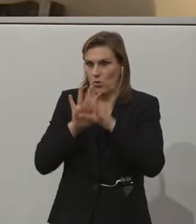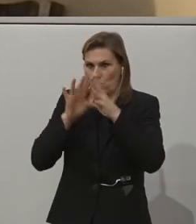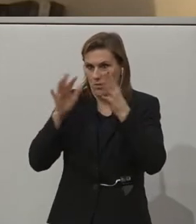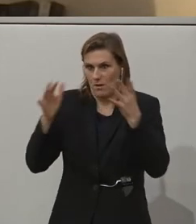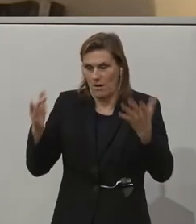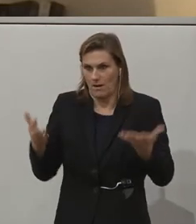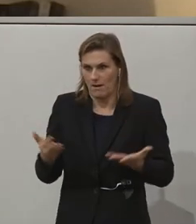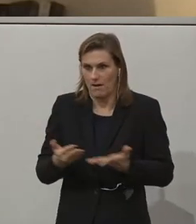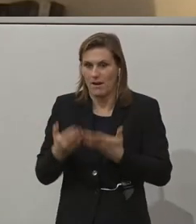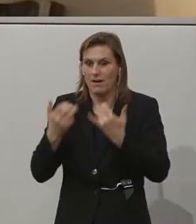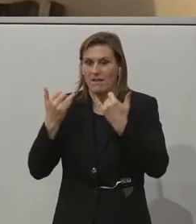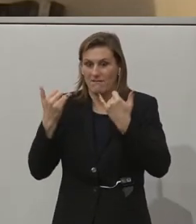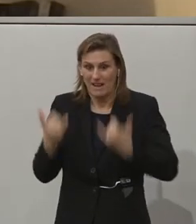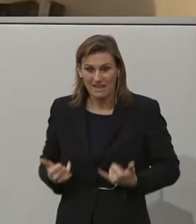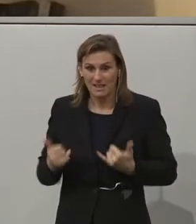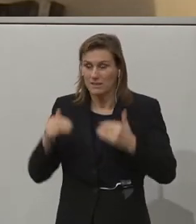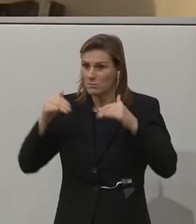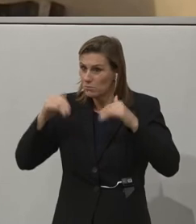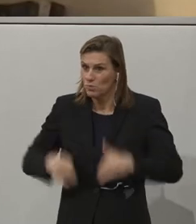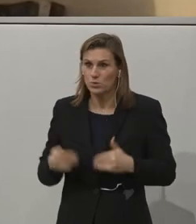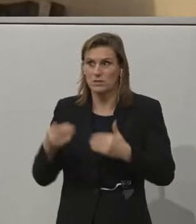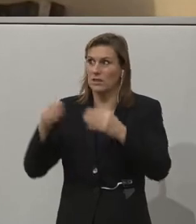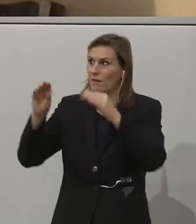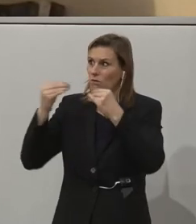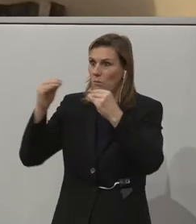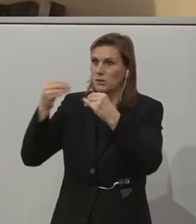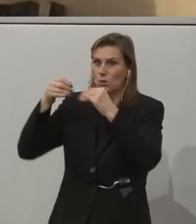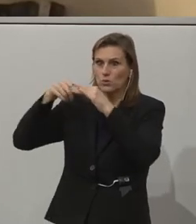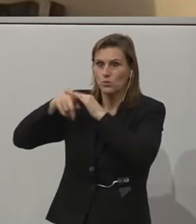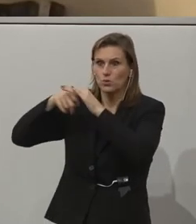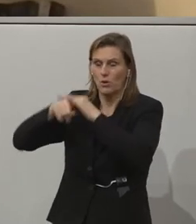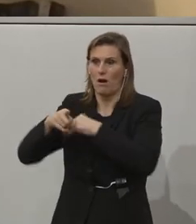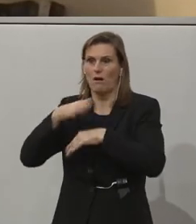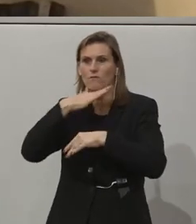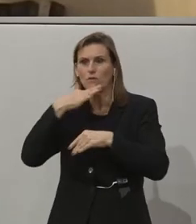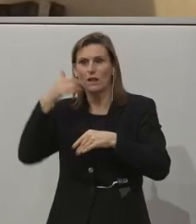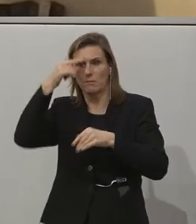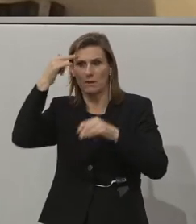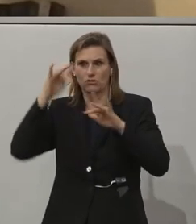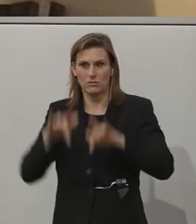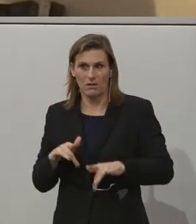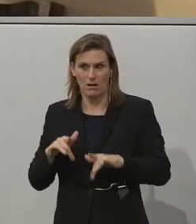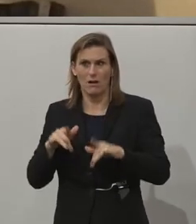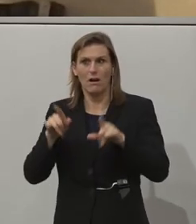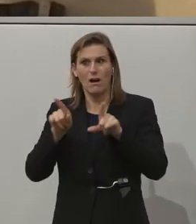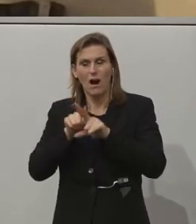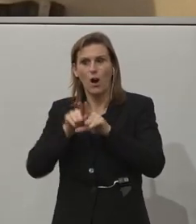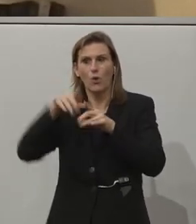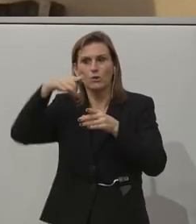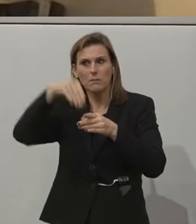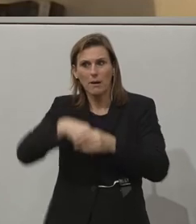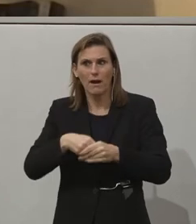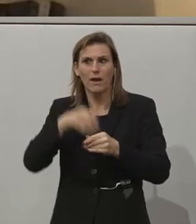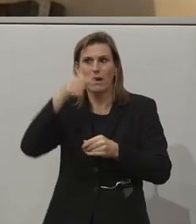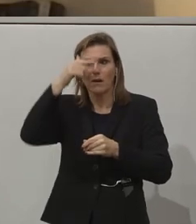wide, broad range of individuals, individuals, including those with limited access to internet, including those for